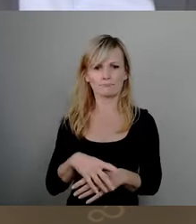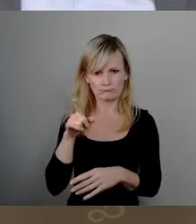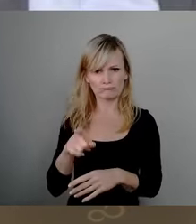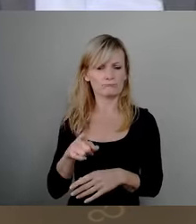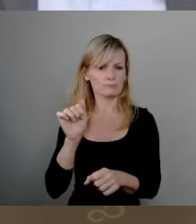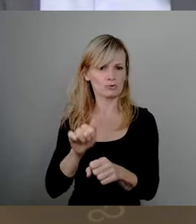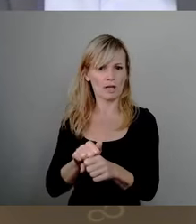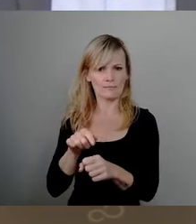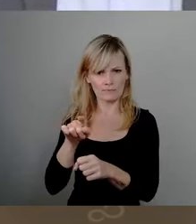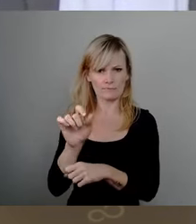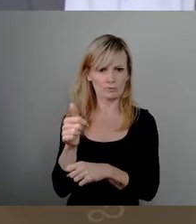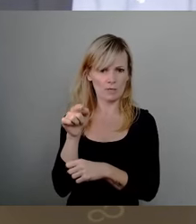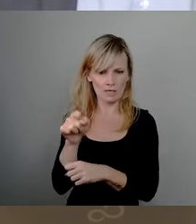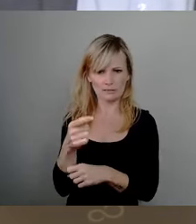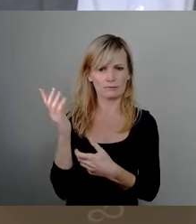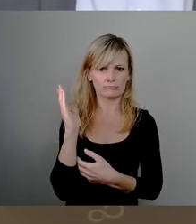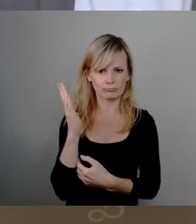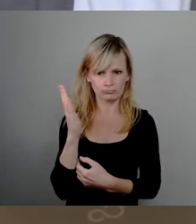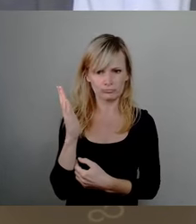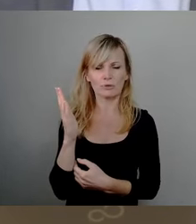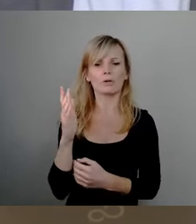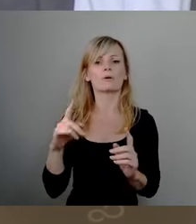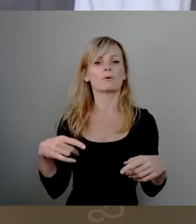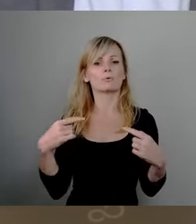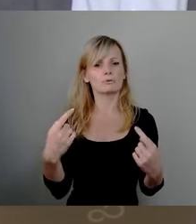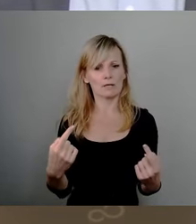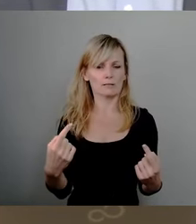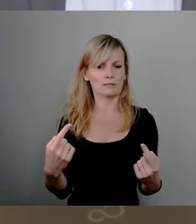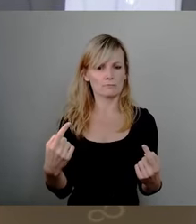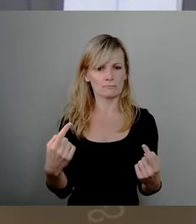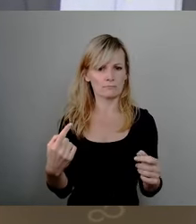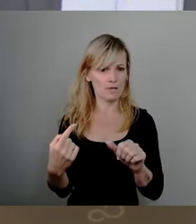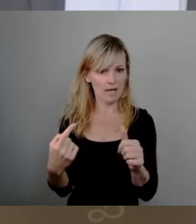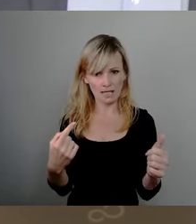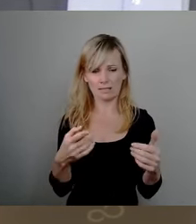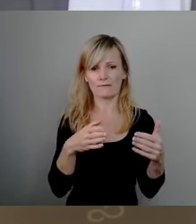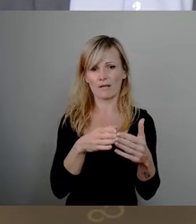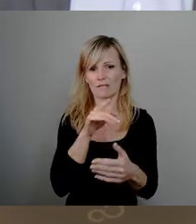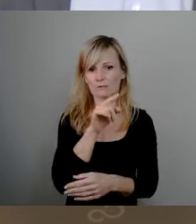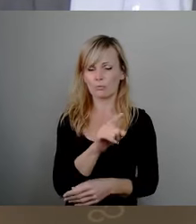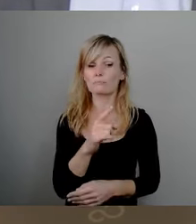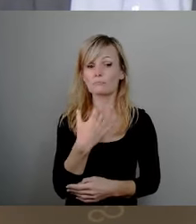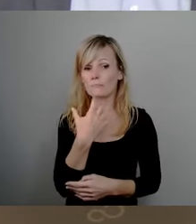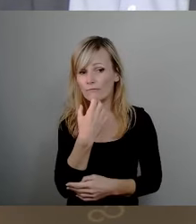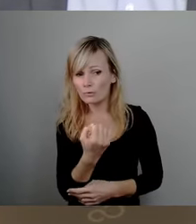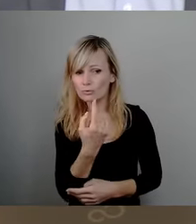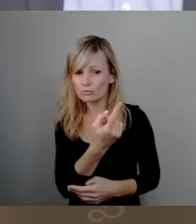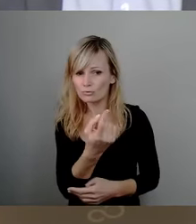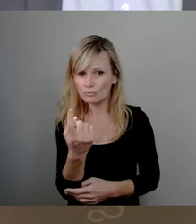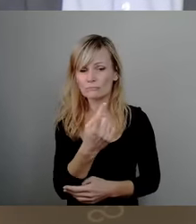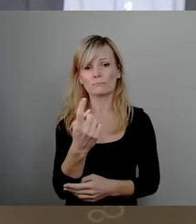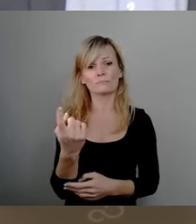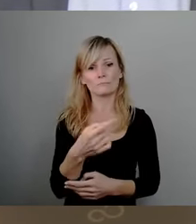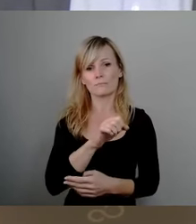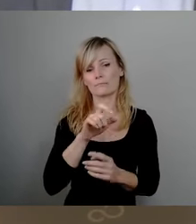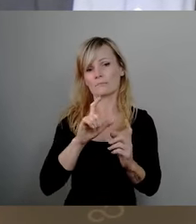vortragen und als erste Fraktion, wenn gewünscht, wäre die SPD